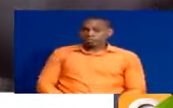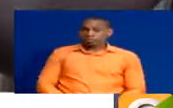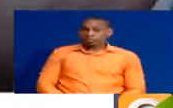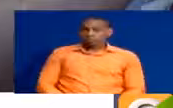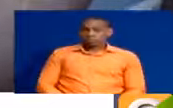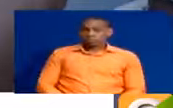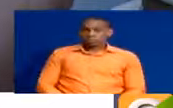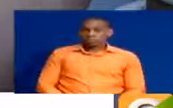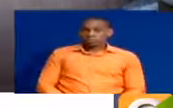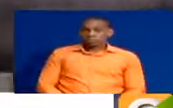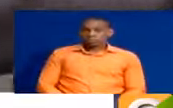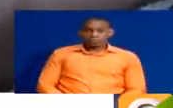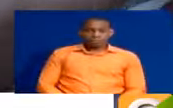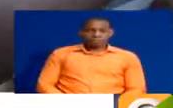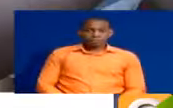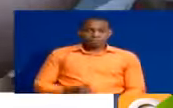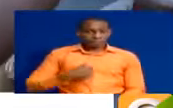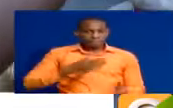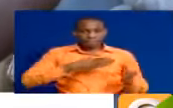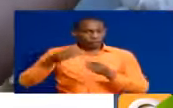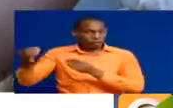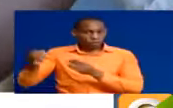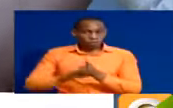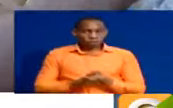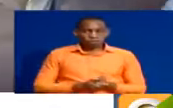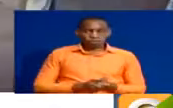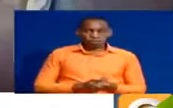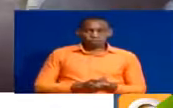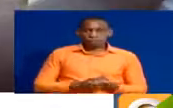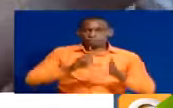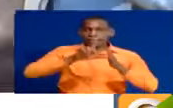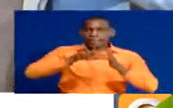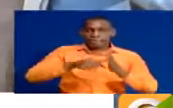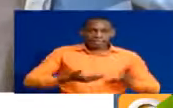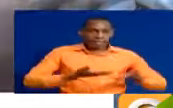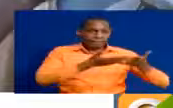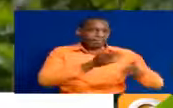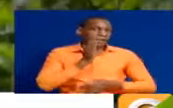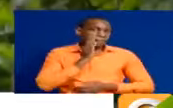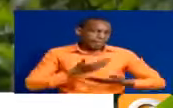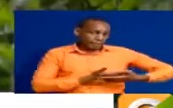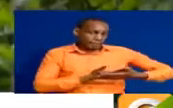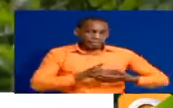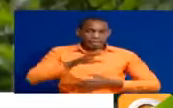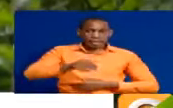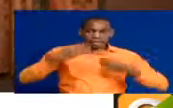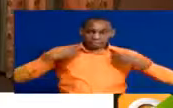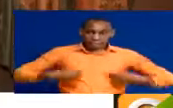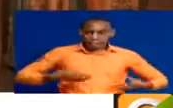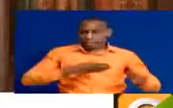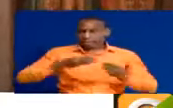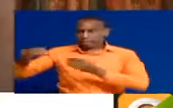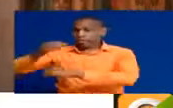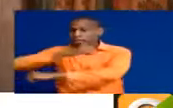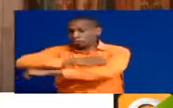Waai. Minaenda. Umekuta kitu. Kisha anampokeza mamake mtoto na kuchukua begi lake